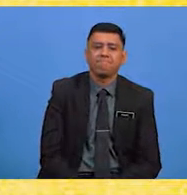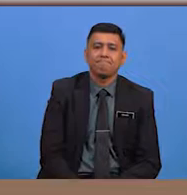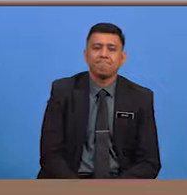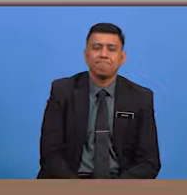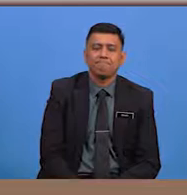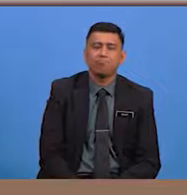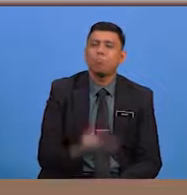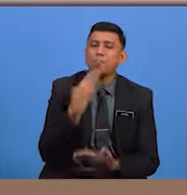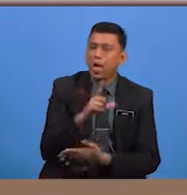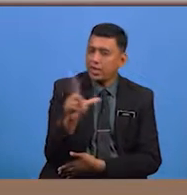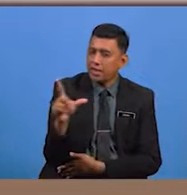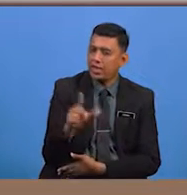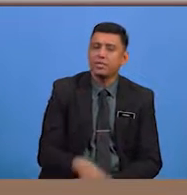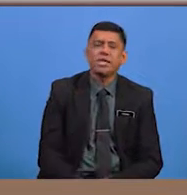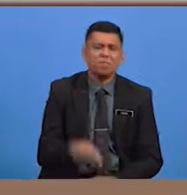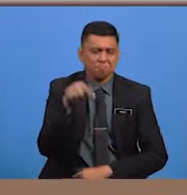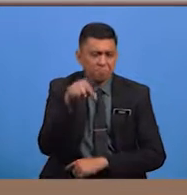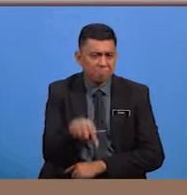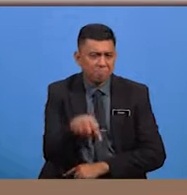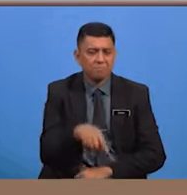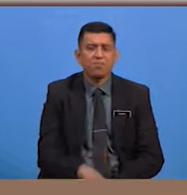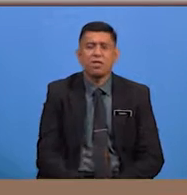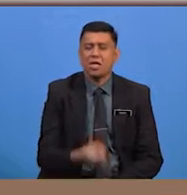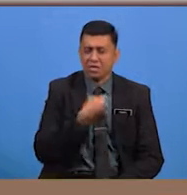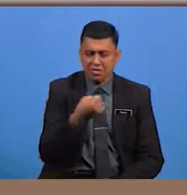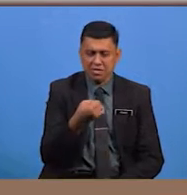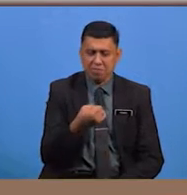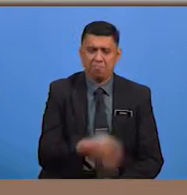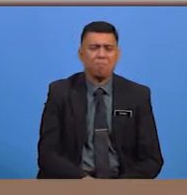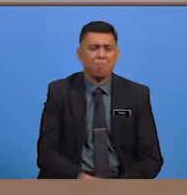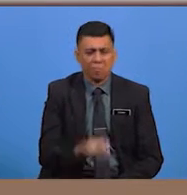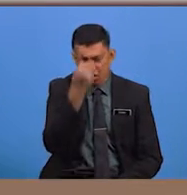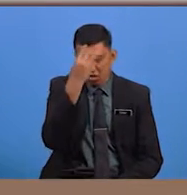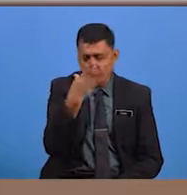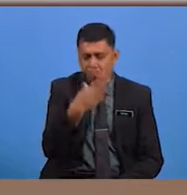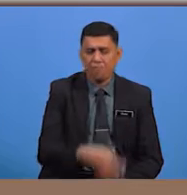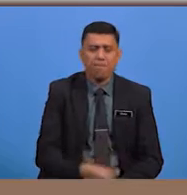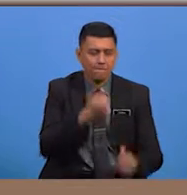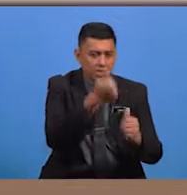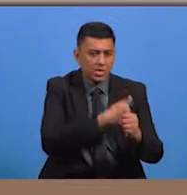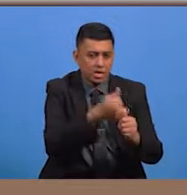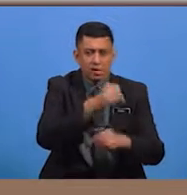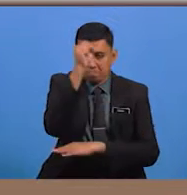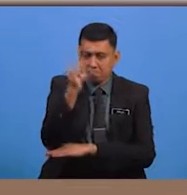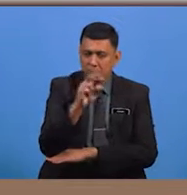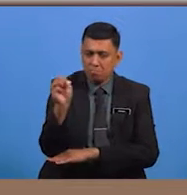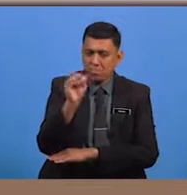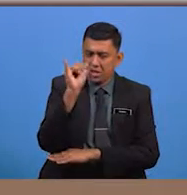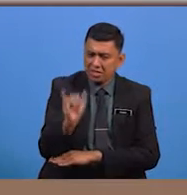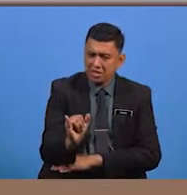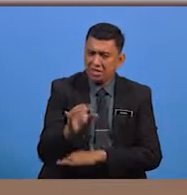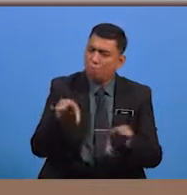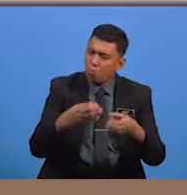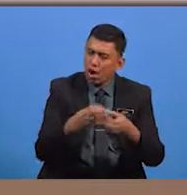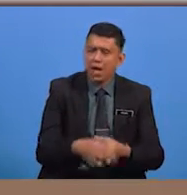Baiklah, di sini cikgu ingin menegaskan bahawa Setiap soalan yang digubal